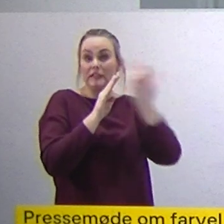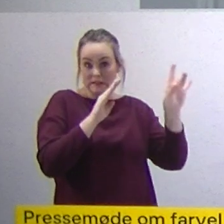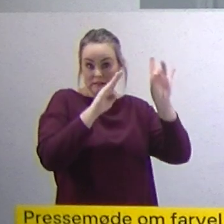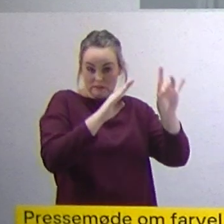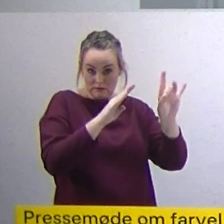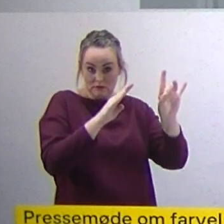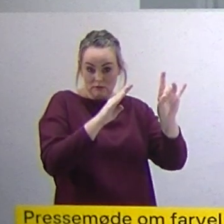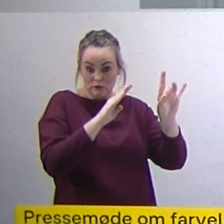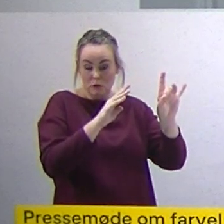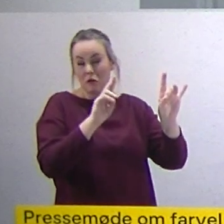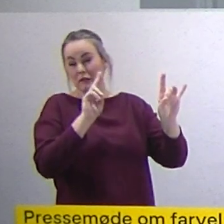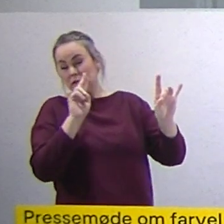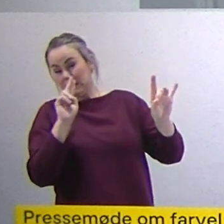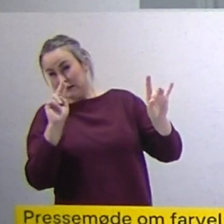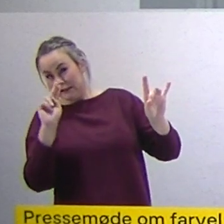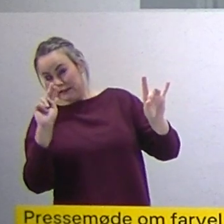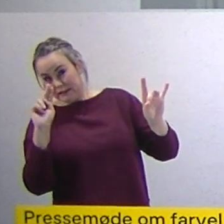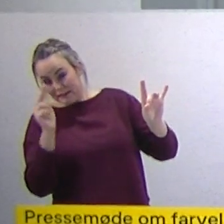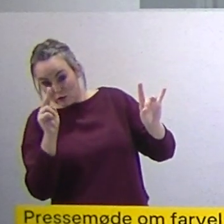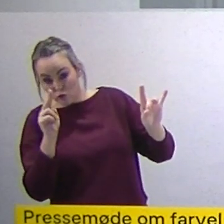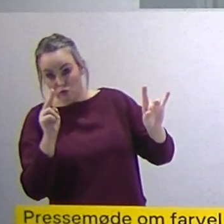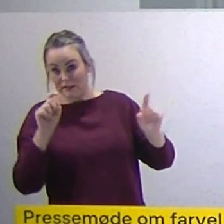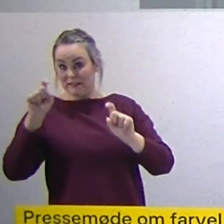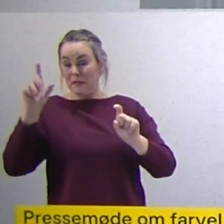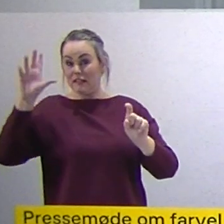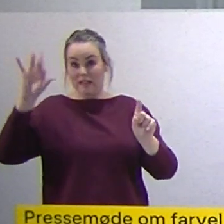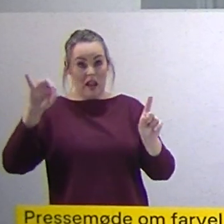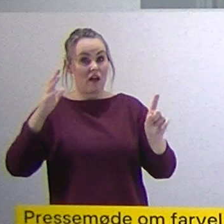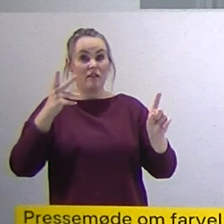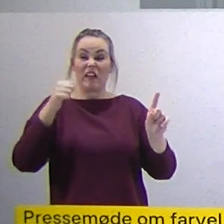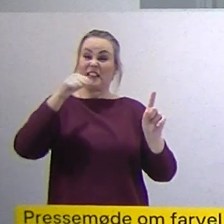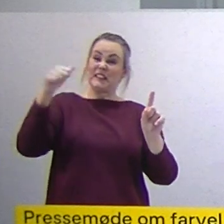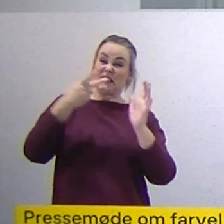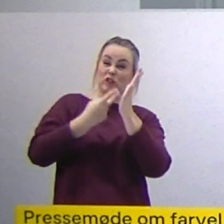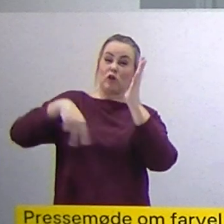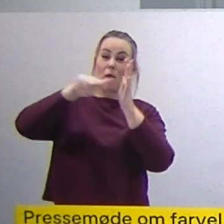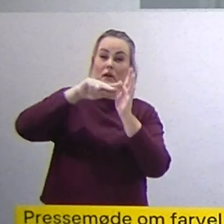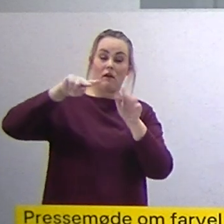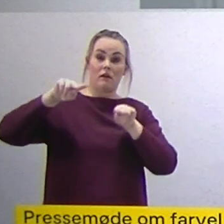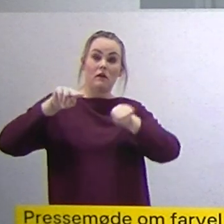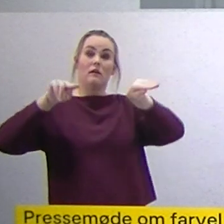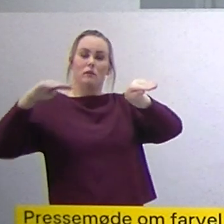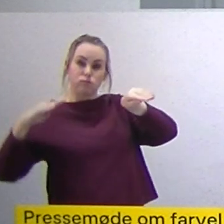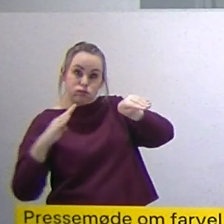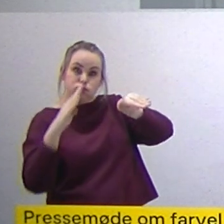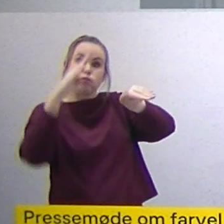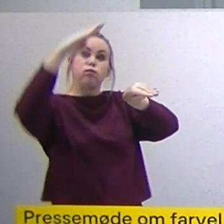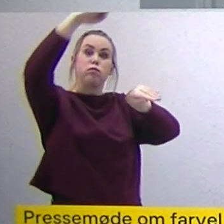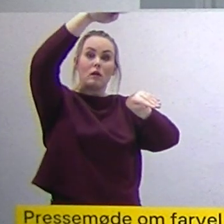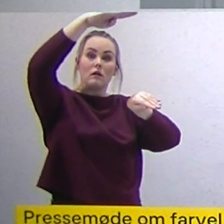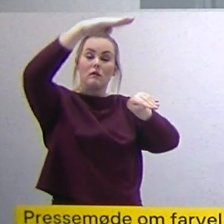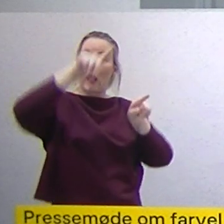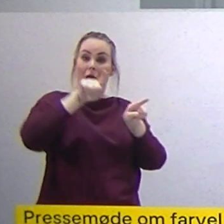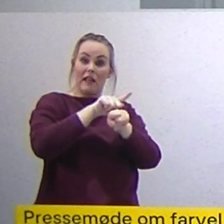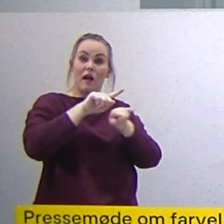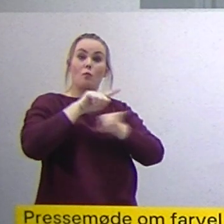ligger vi med 10 gange højere smittetal dagligt, end vi gjorde under anden bølge. Og alligevel så ligger